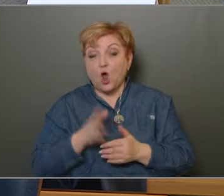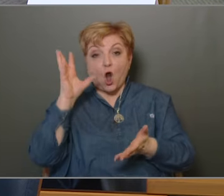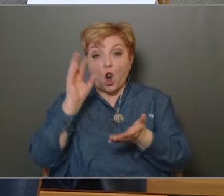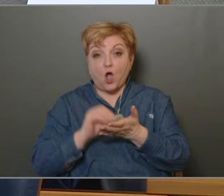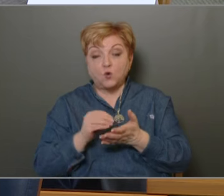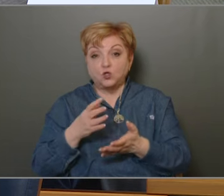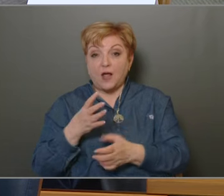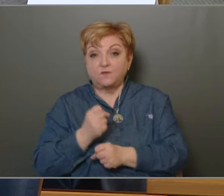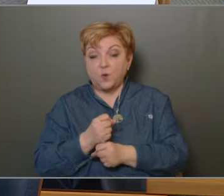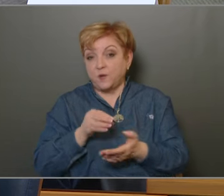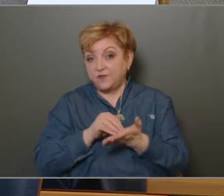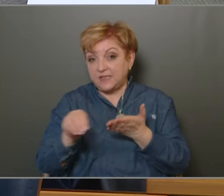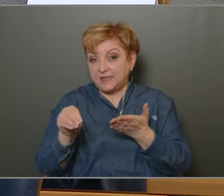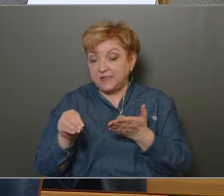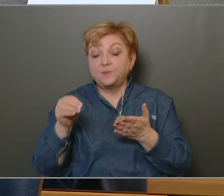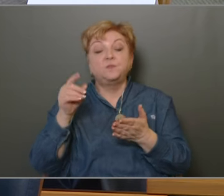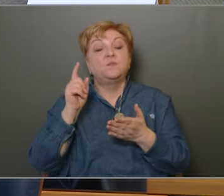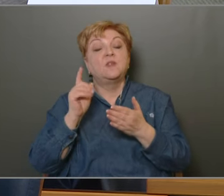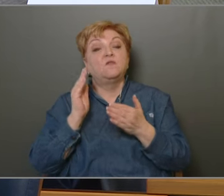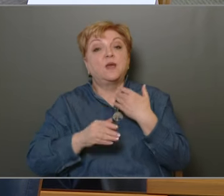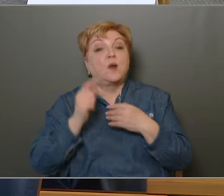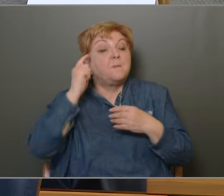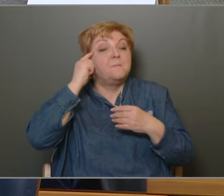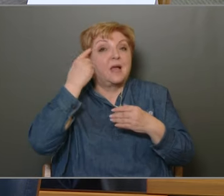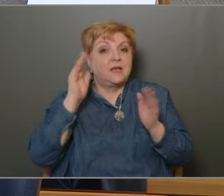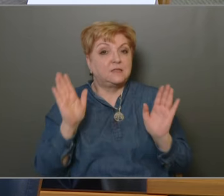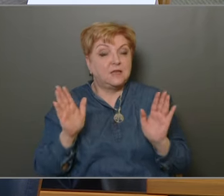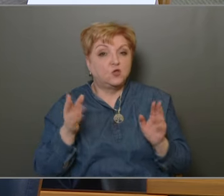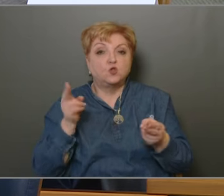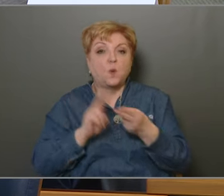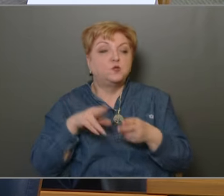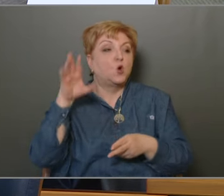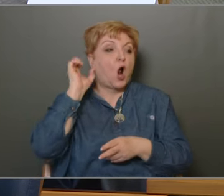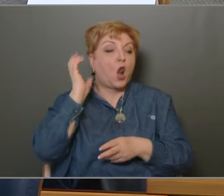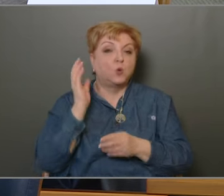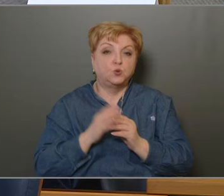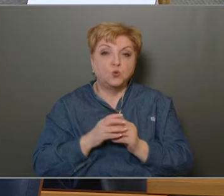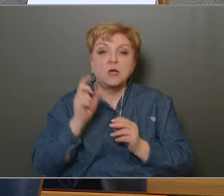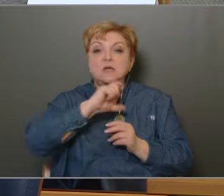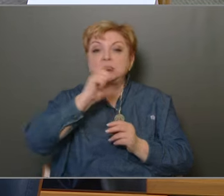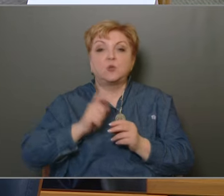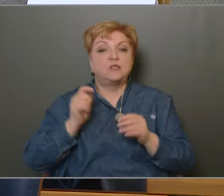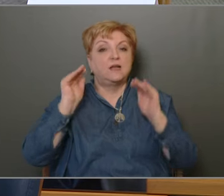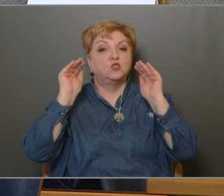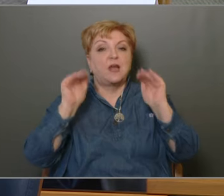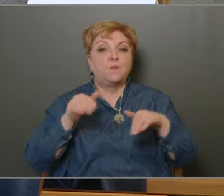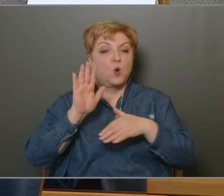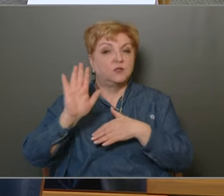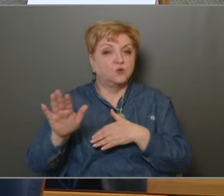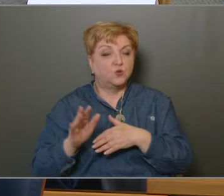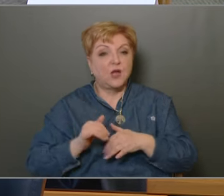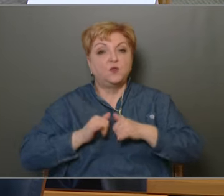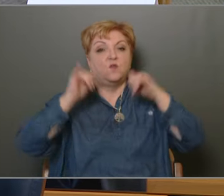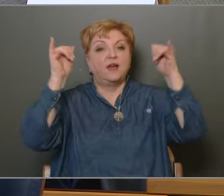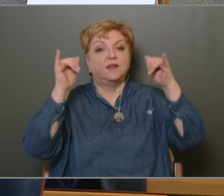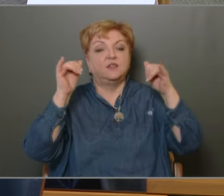lakosság fogja megfizetni. Végül egy megjegyzés, itt többször hallottuk már ezt, hogy a szociális támogatásoknál a